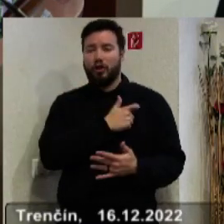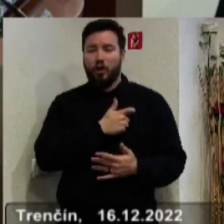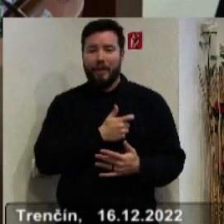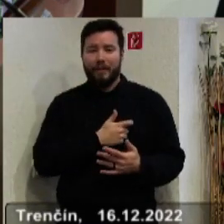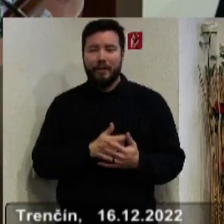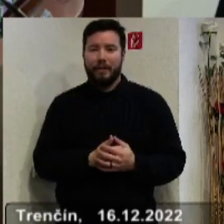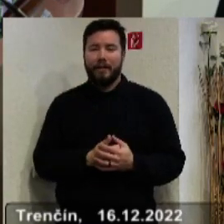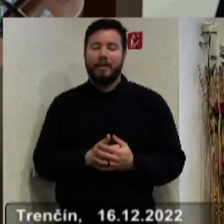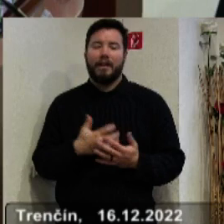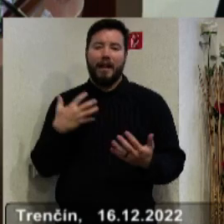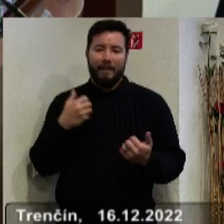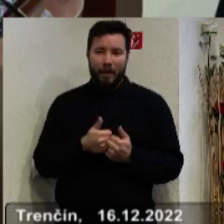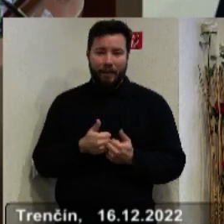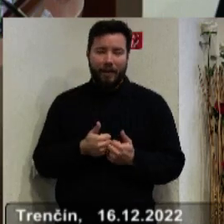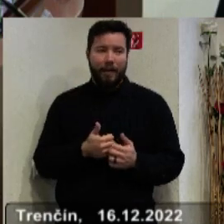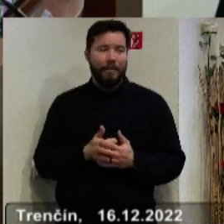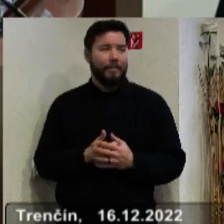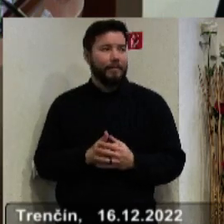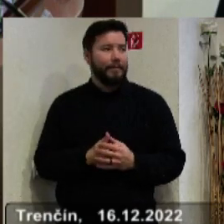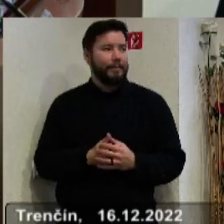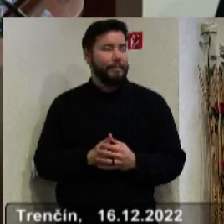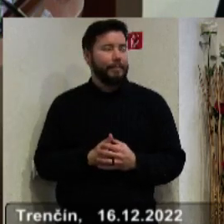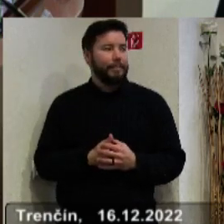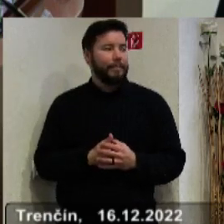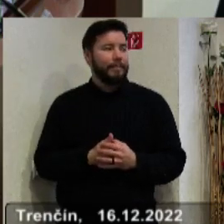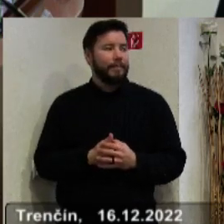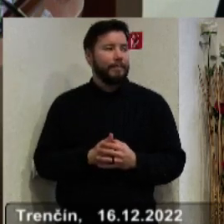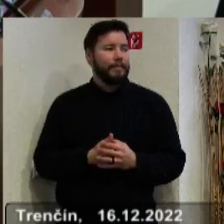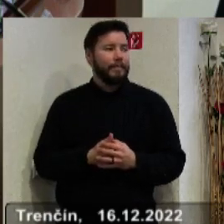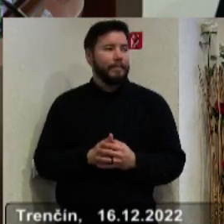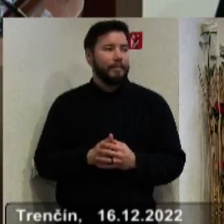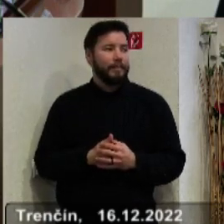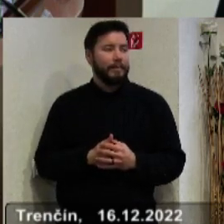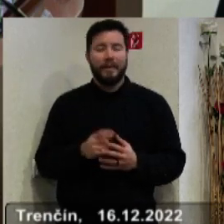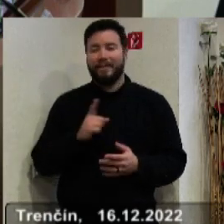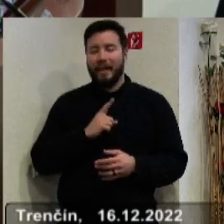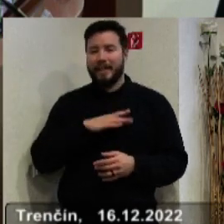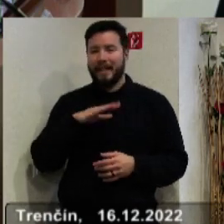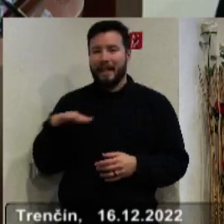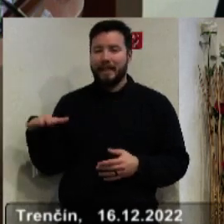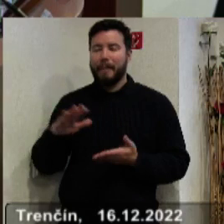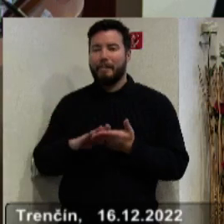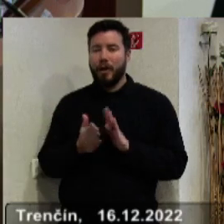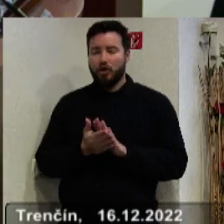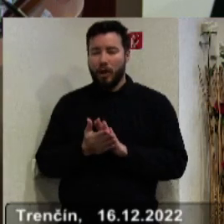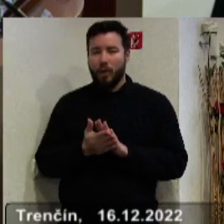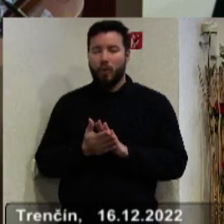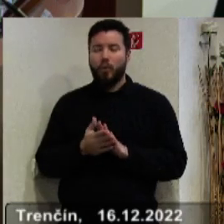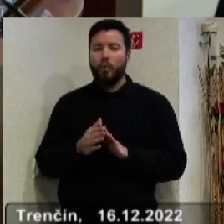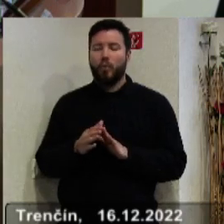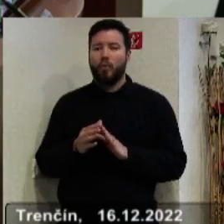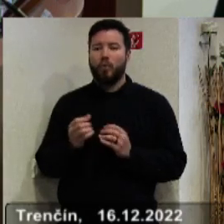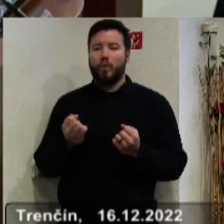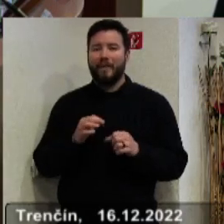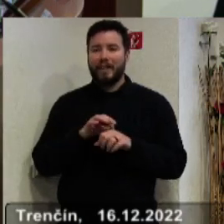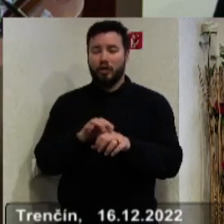havaroval a viezol deti, máželku a seba a